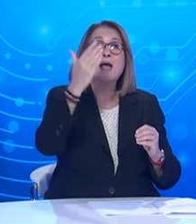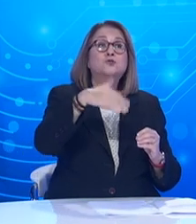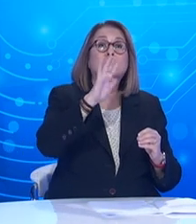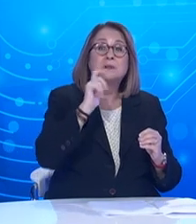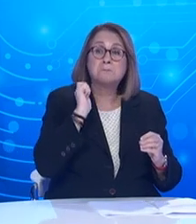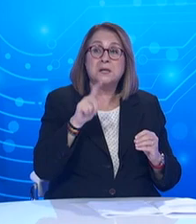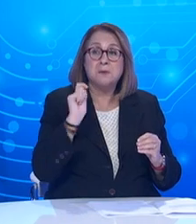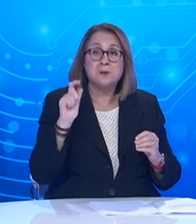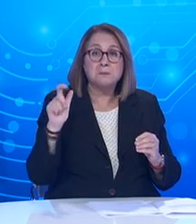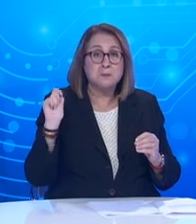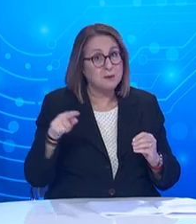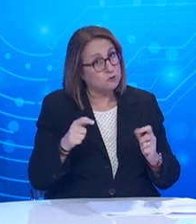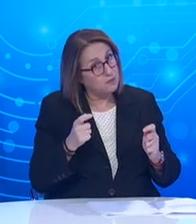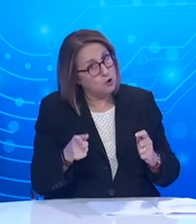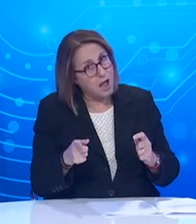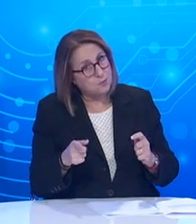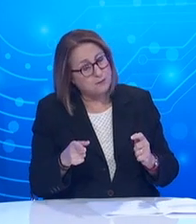παραμένουν στο σπίτι.